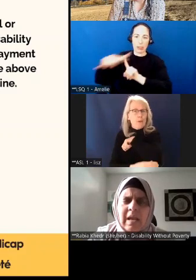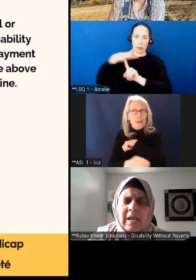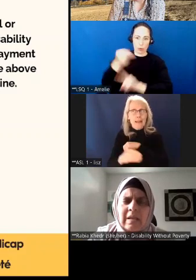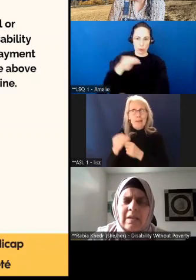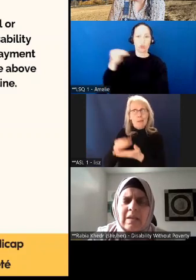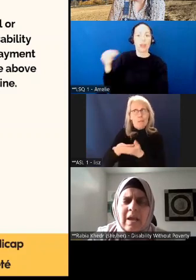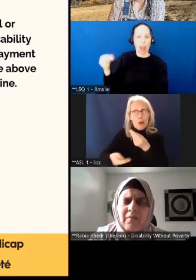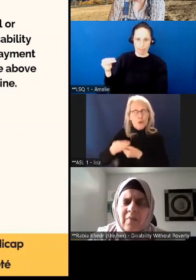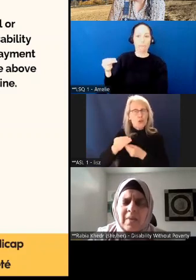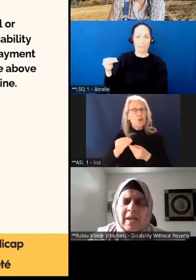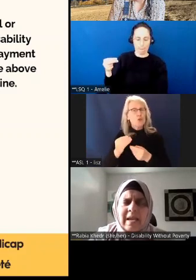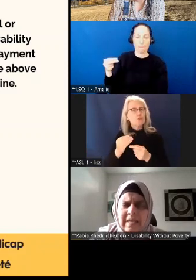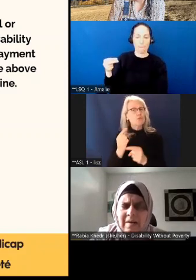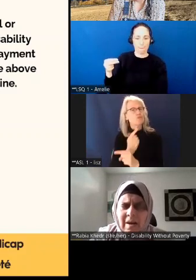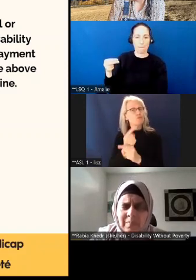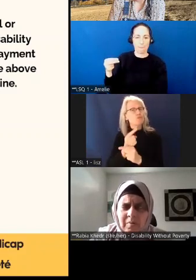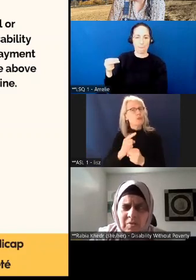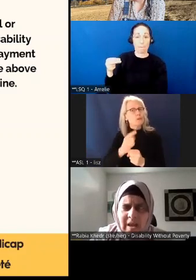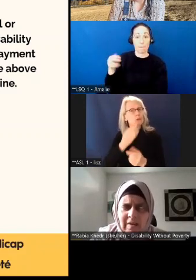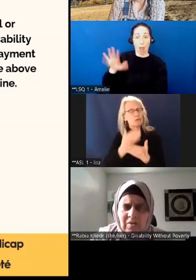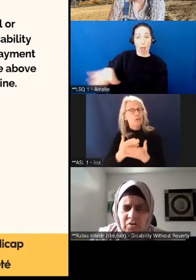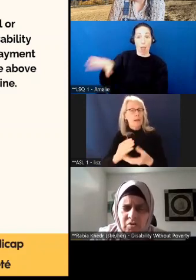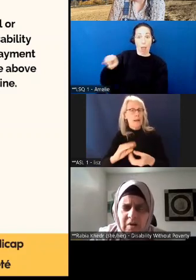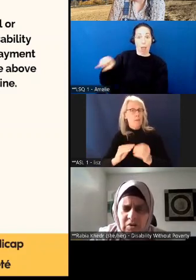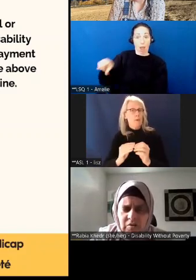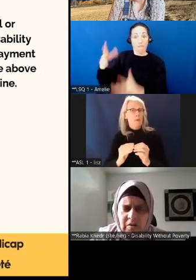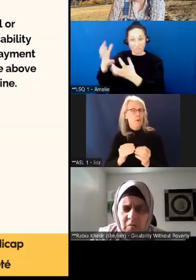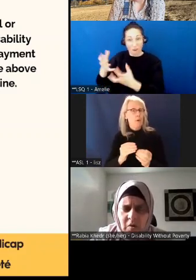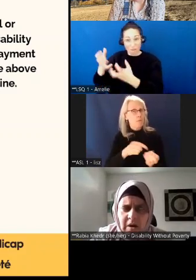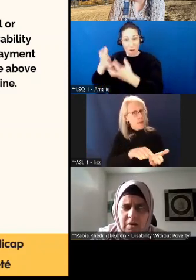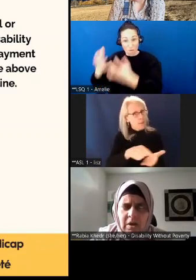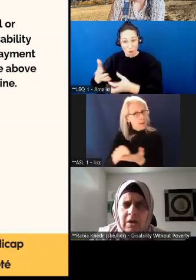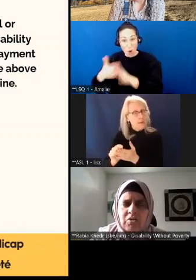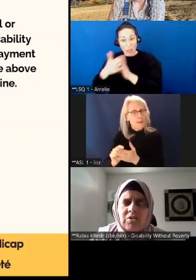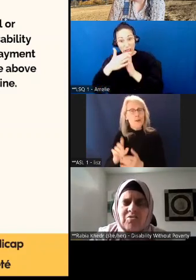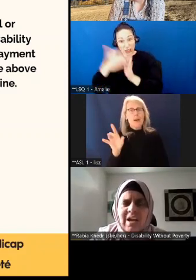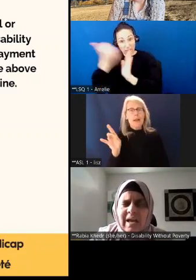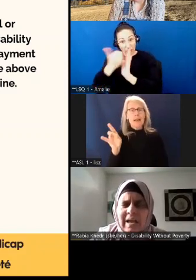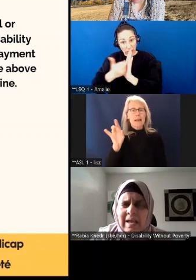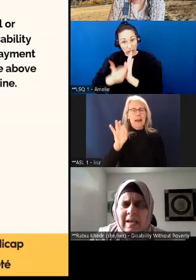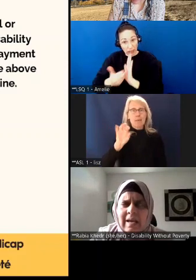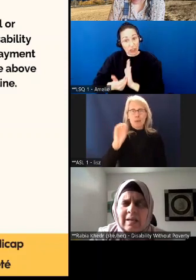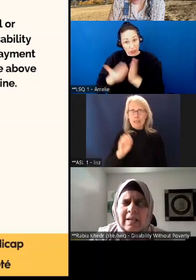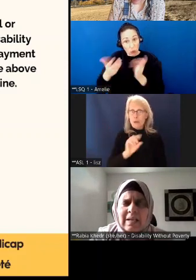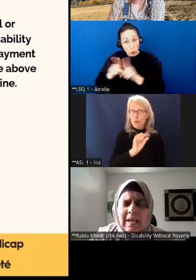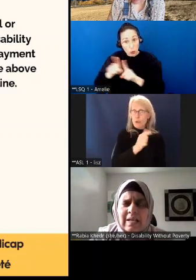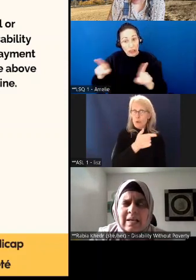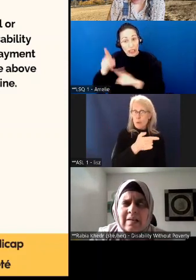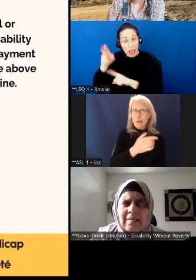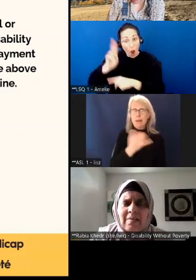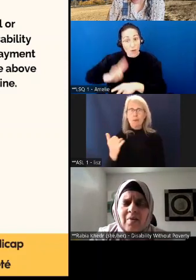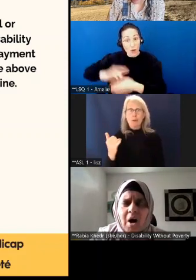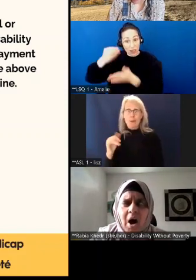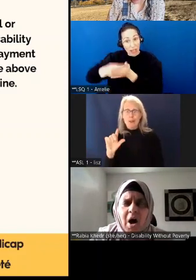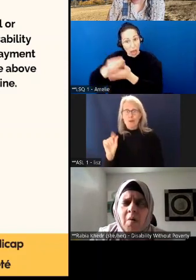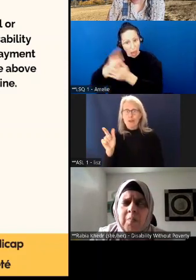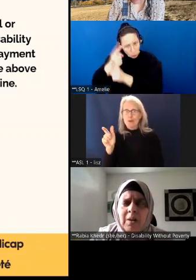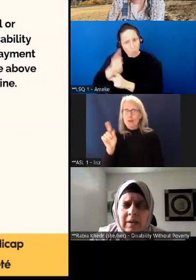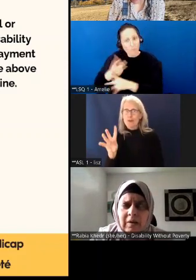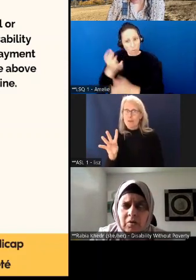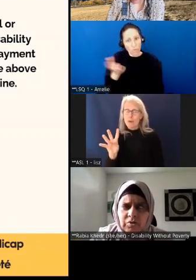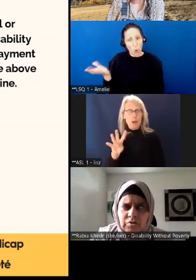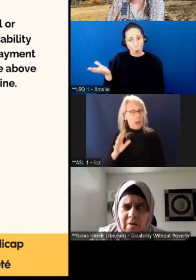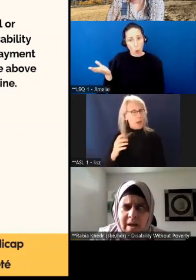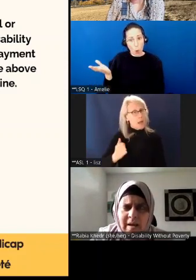qui revendiquent pour que les personnes handicapées puissent recevoir un revenu décent. Et donc, aujourd'hui,